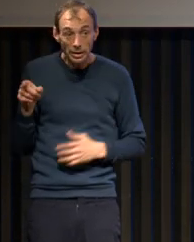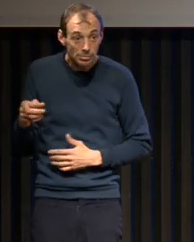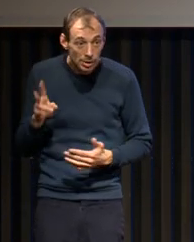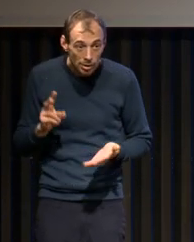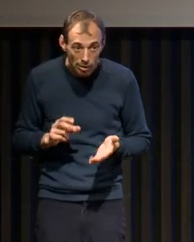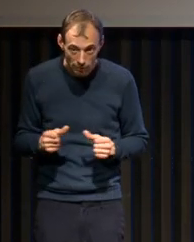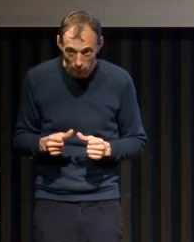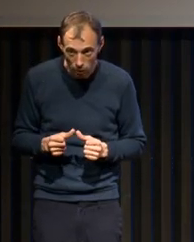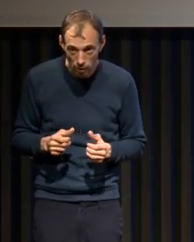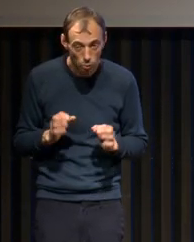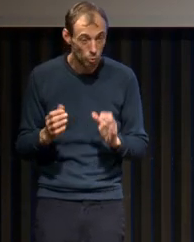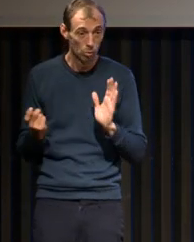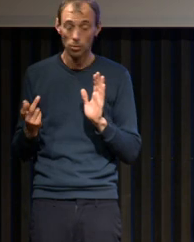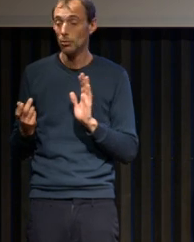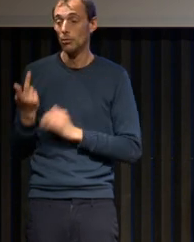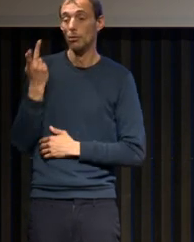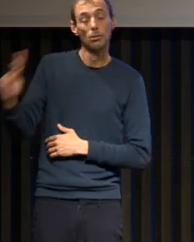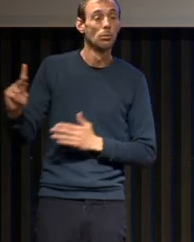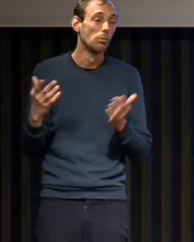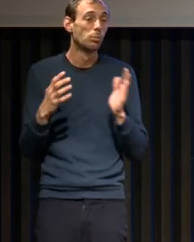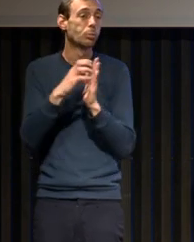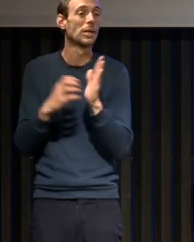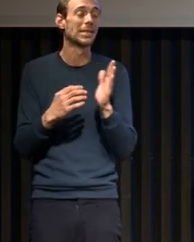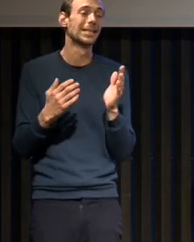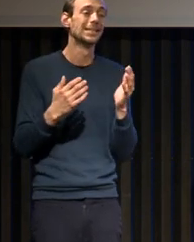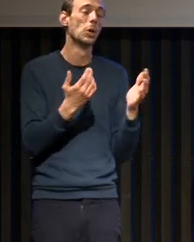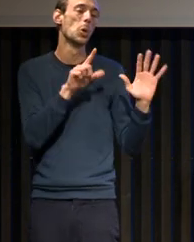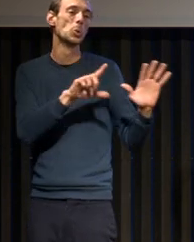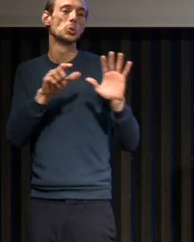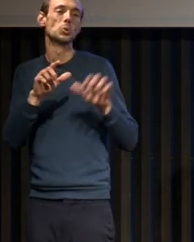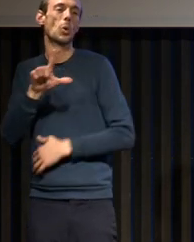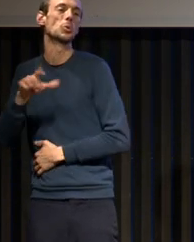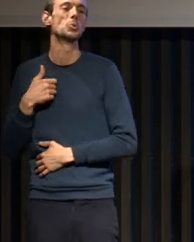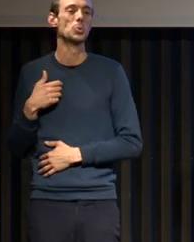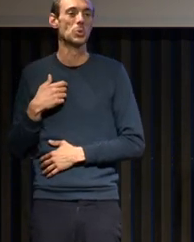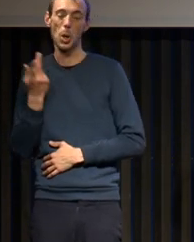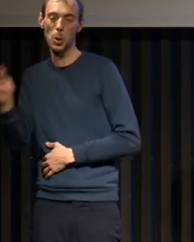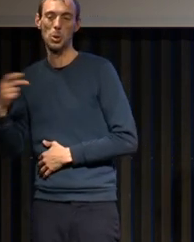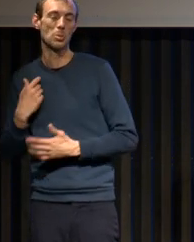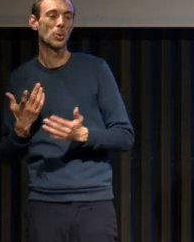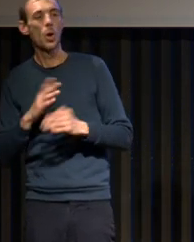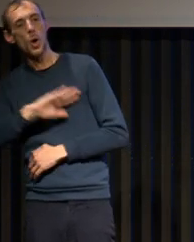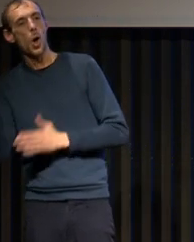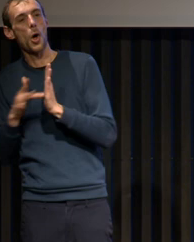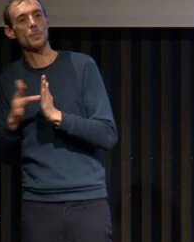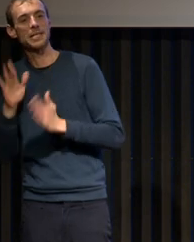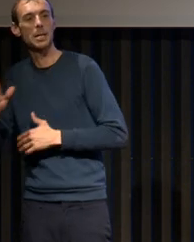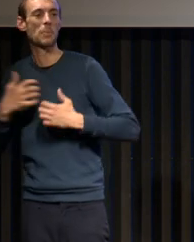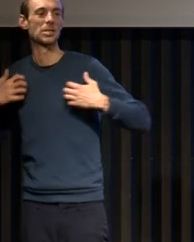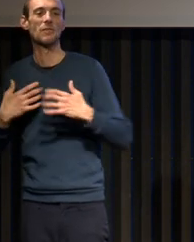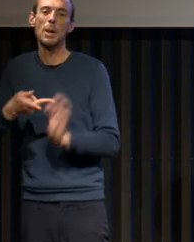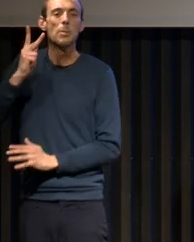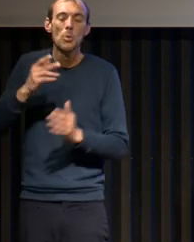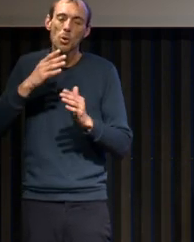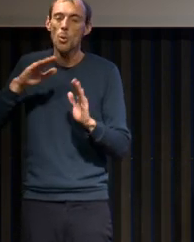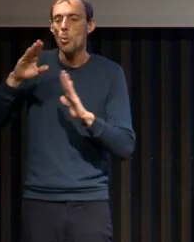traduit de son article de 1972 dans le bulletin de physiologie, ce qui normalement n'est pas très autorisé, mais il a fait ça. C'est-à que quand vous lisez l'article de 1972 qu'on peut récupérer,